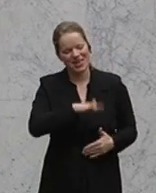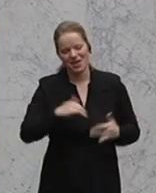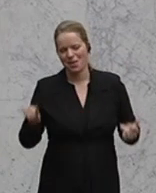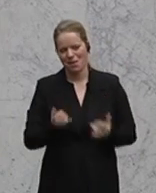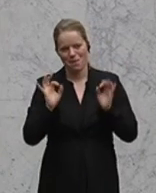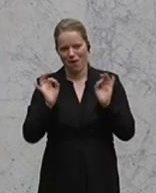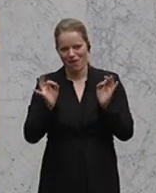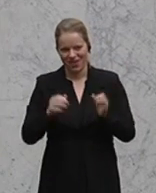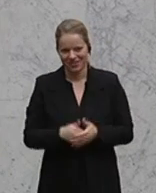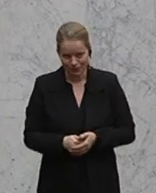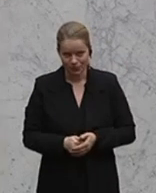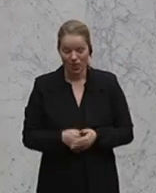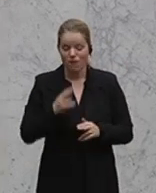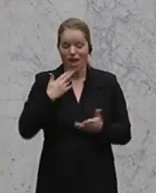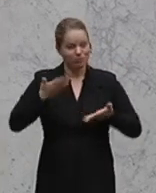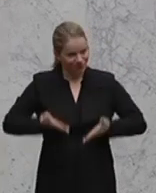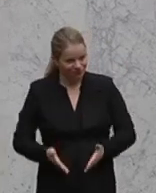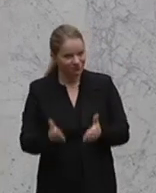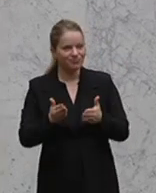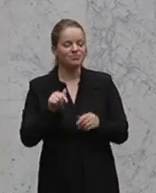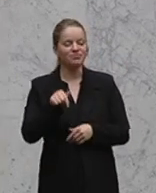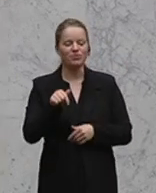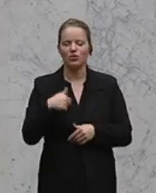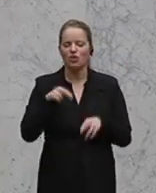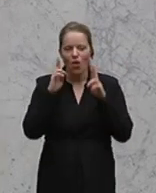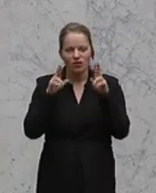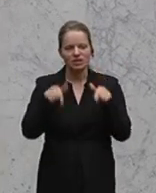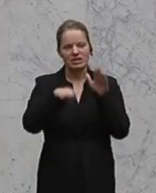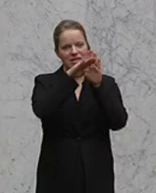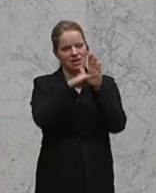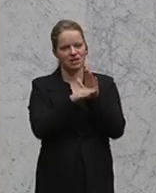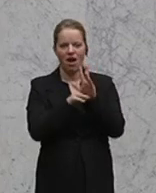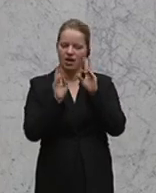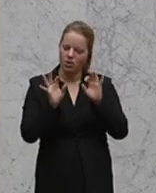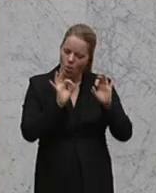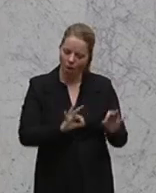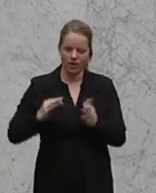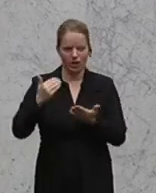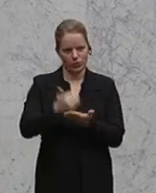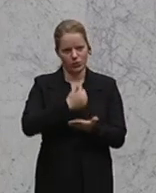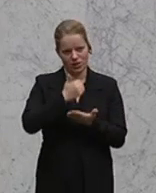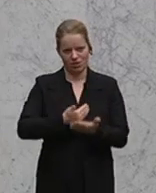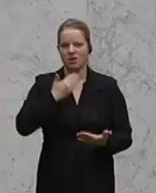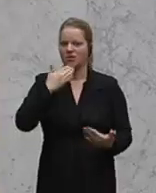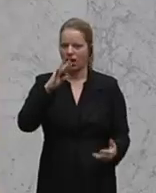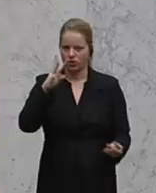immer perfekt, die auf diese Welt kommen werden. Und ich hoffe, dass wir dieses Gesetz ordentlich nützen. Dankeschön.